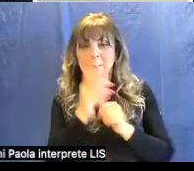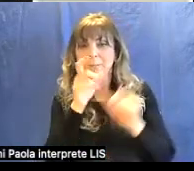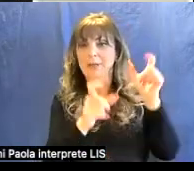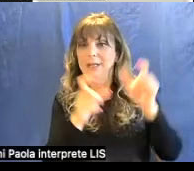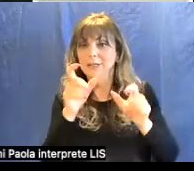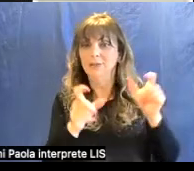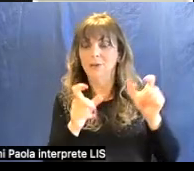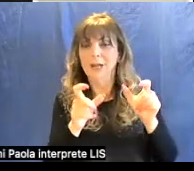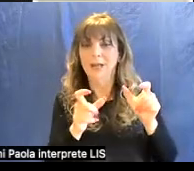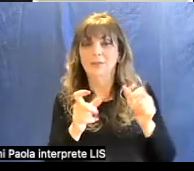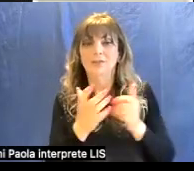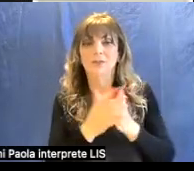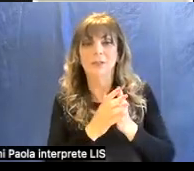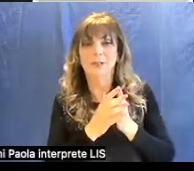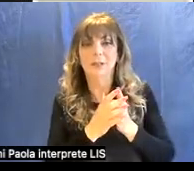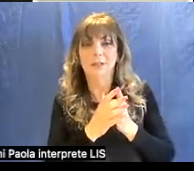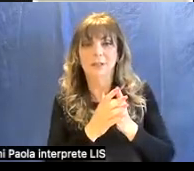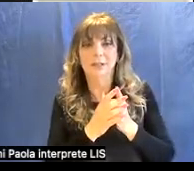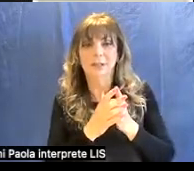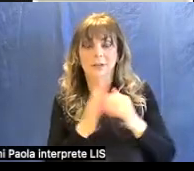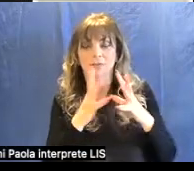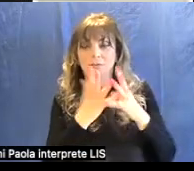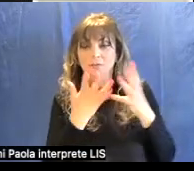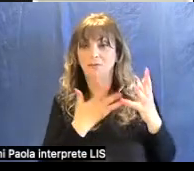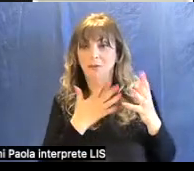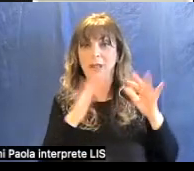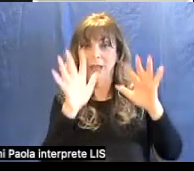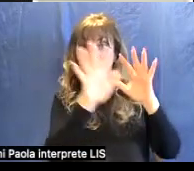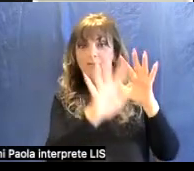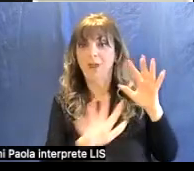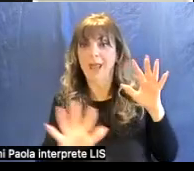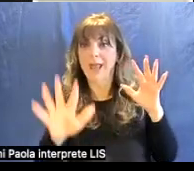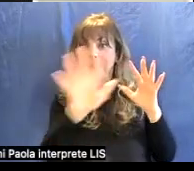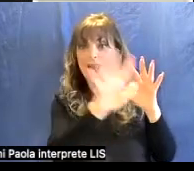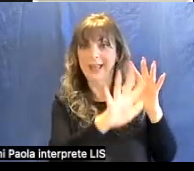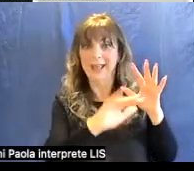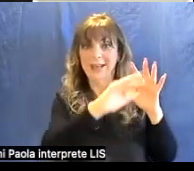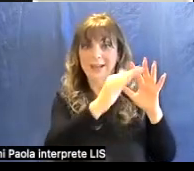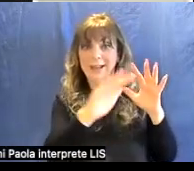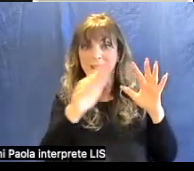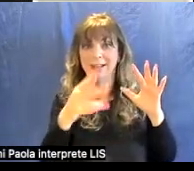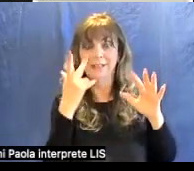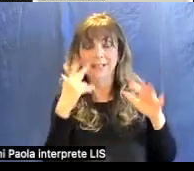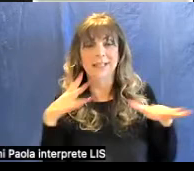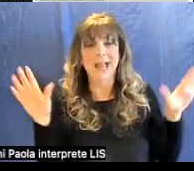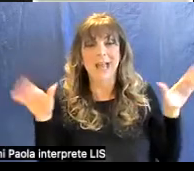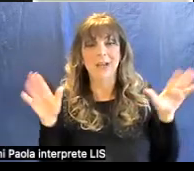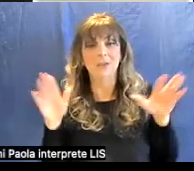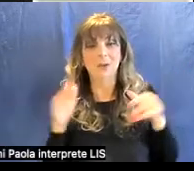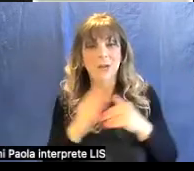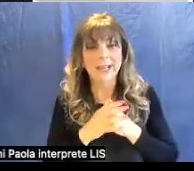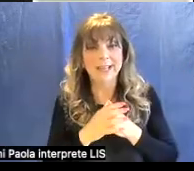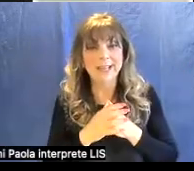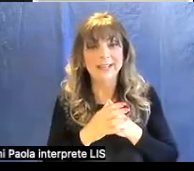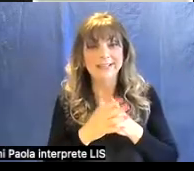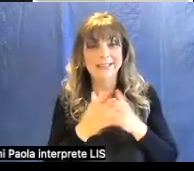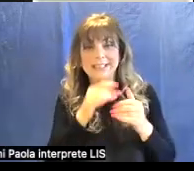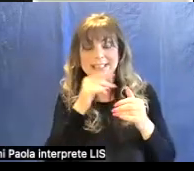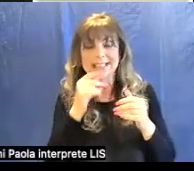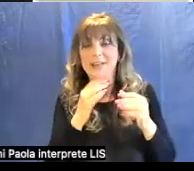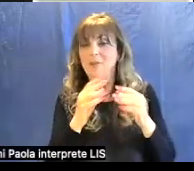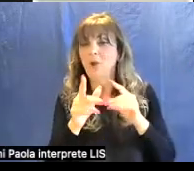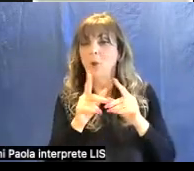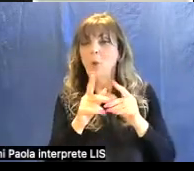sono ancora immersi in uno scenario e questi angioletti sembrano un po' fare da tramite tra le due